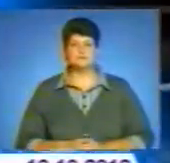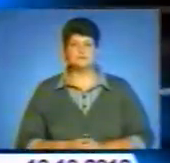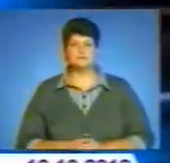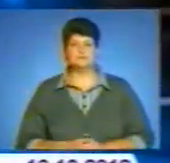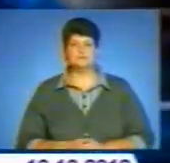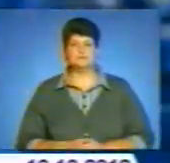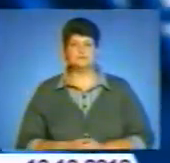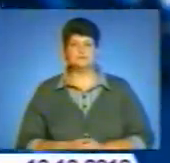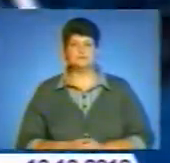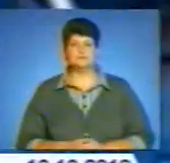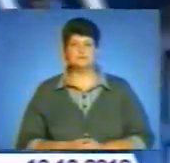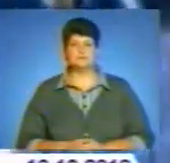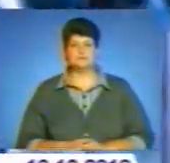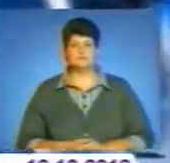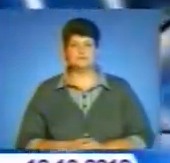України.